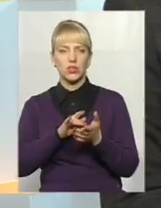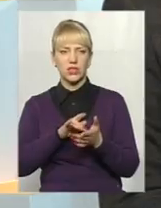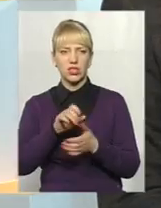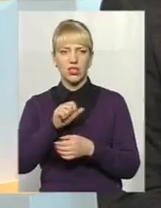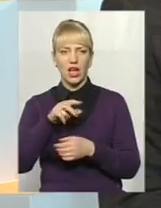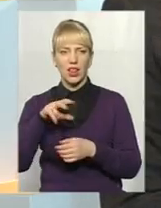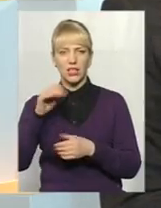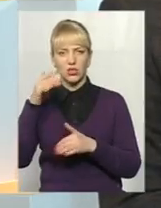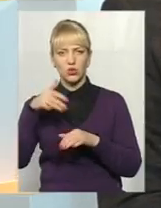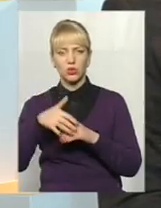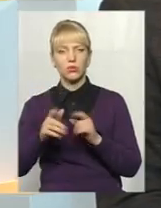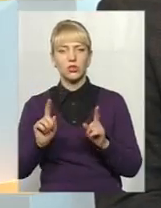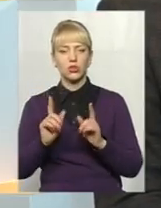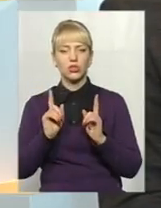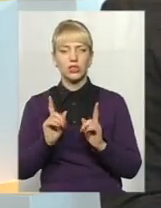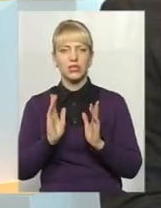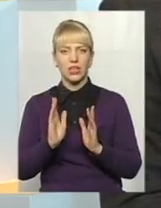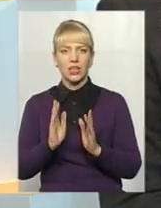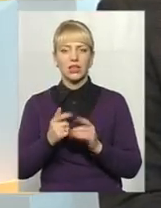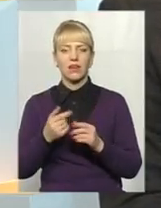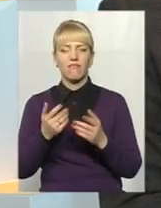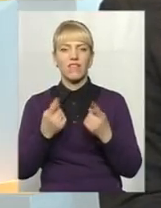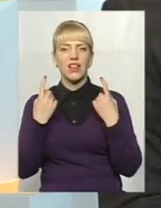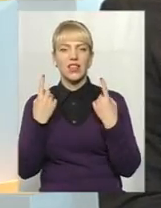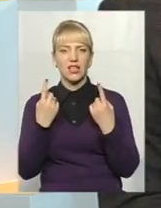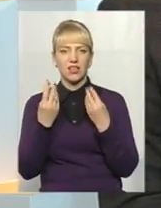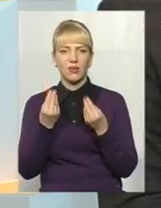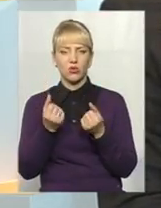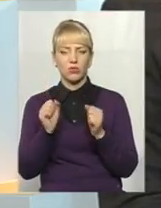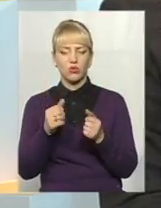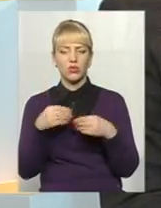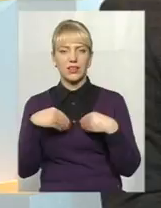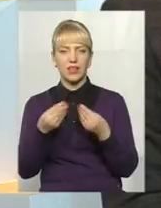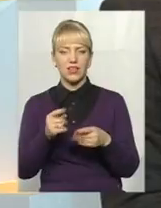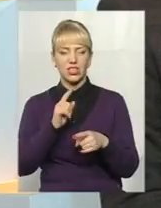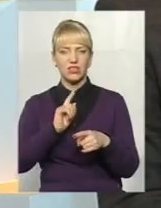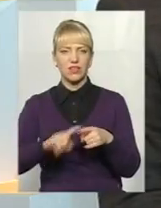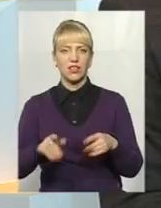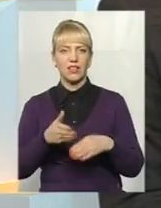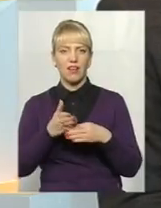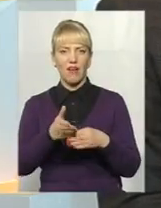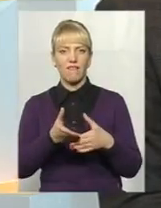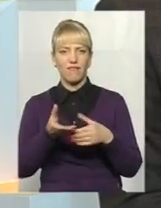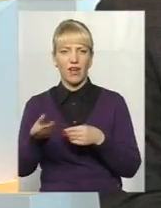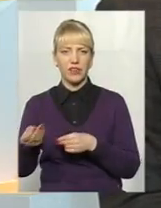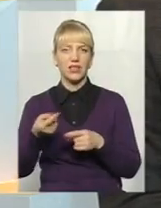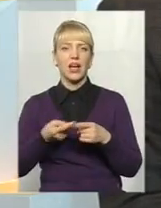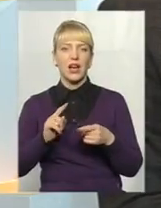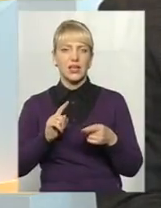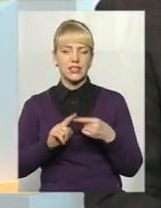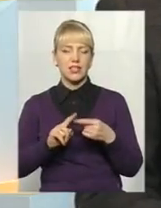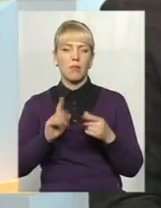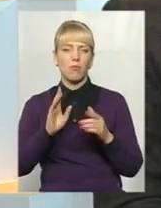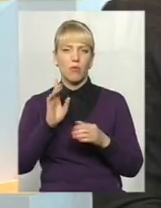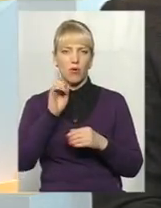але, зрозуміло, тільки великі кошти можуть дати ефект, такий швидкий ефект. Поки що цю роль виконує наша